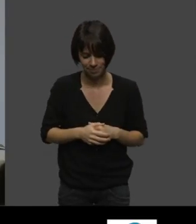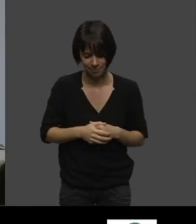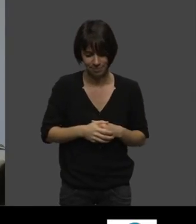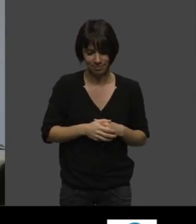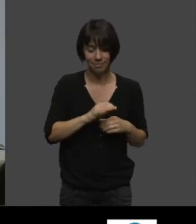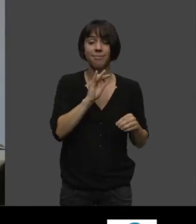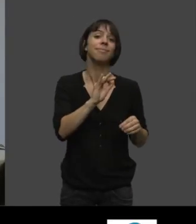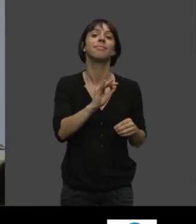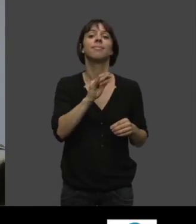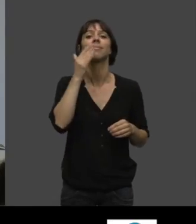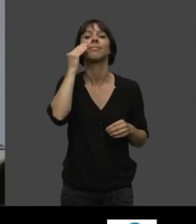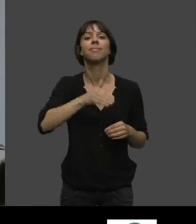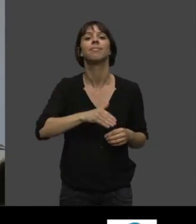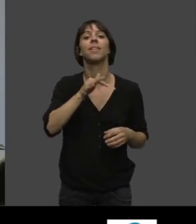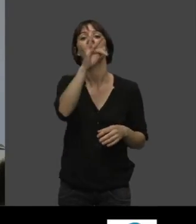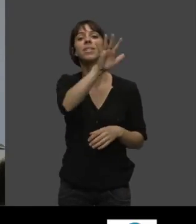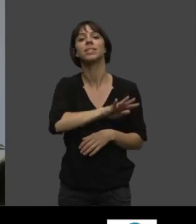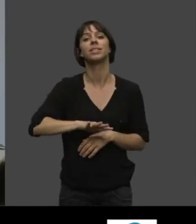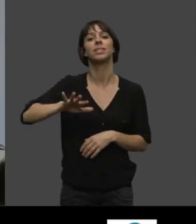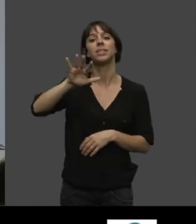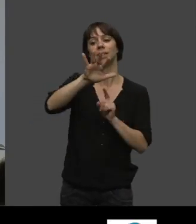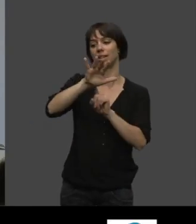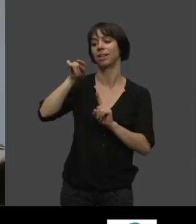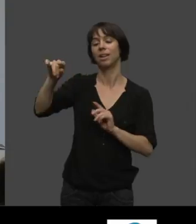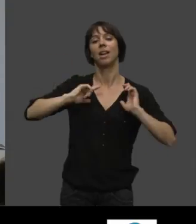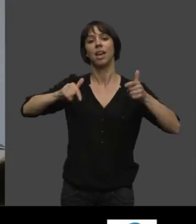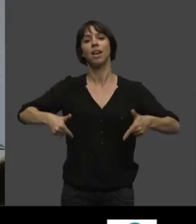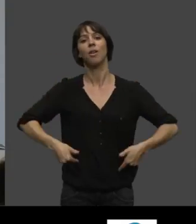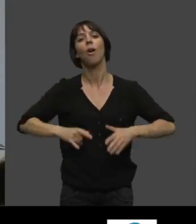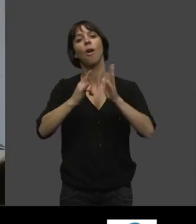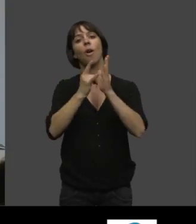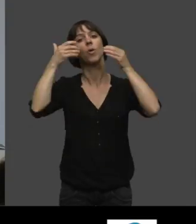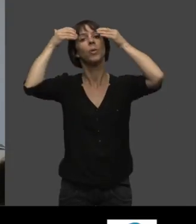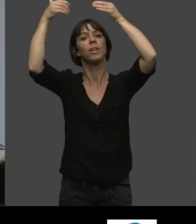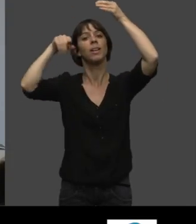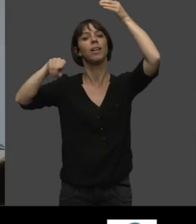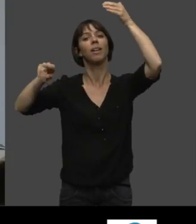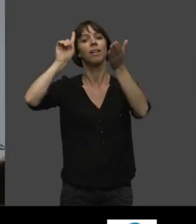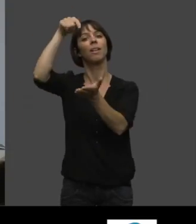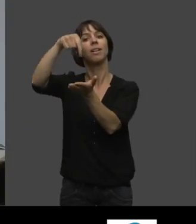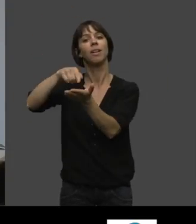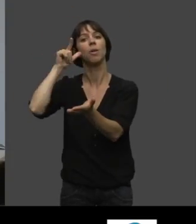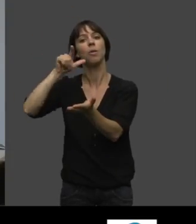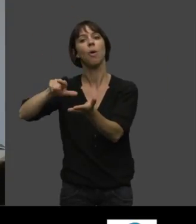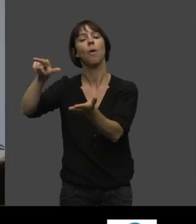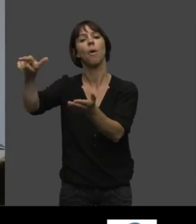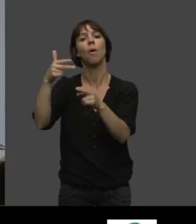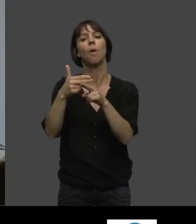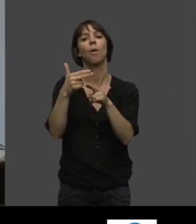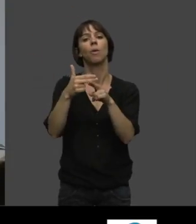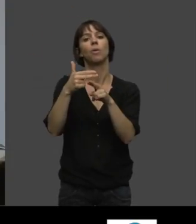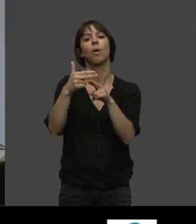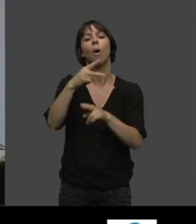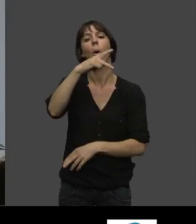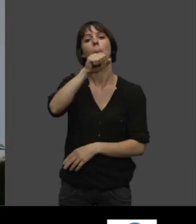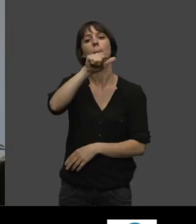école hôtelière en France qui est l'Institut Paul Bocuse à Lyon, qui est vraiment, de notre point de vue,